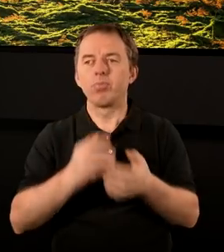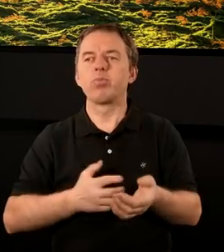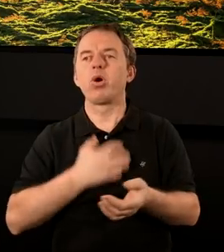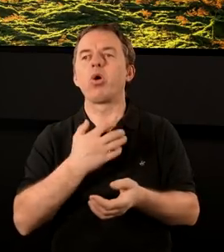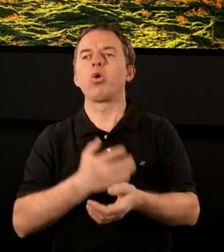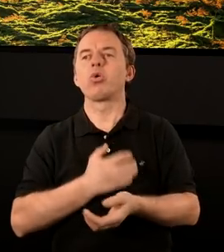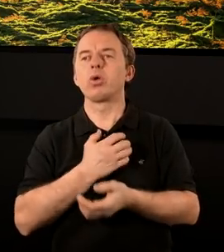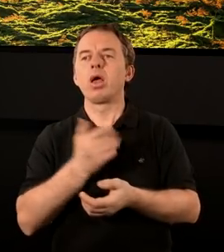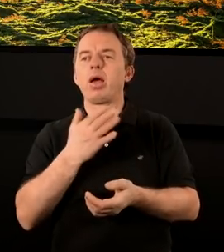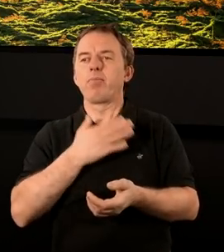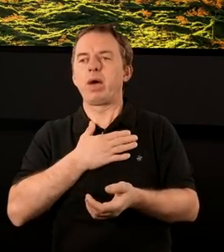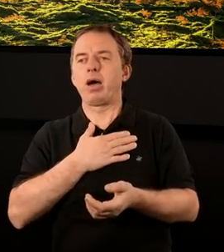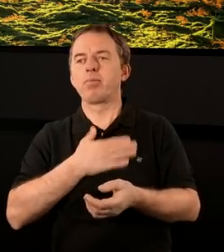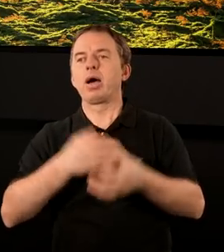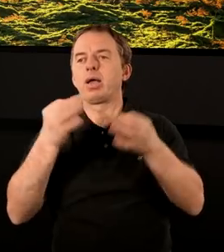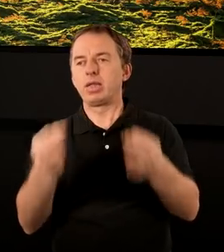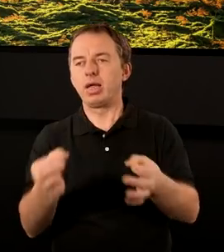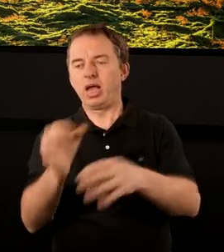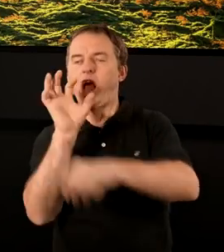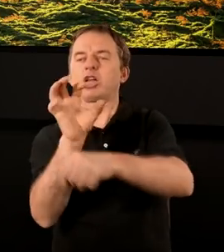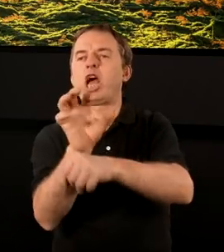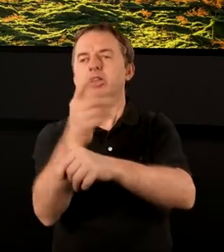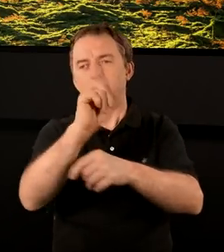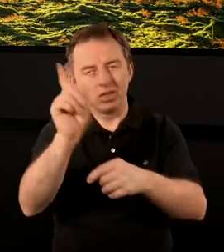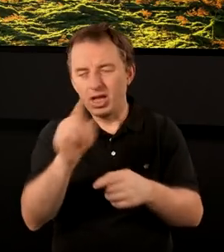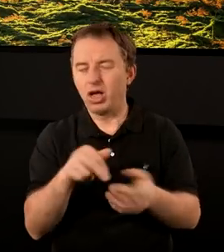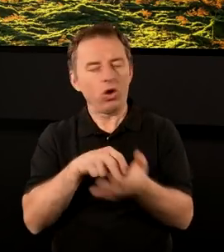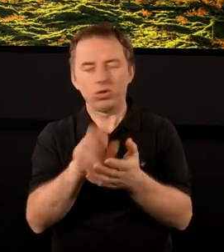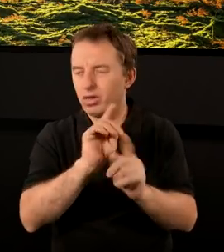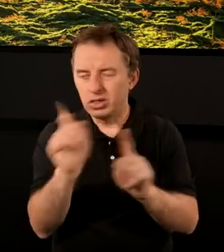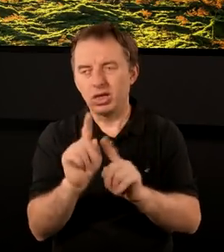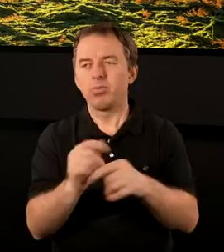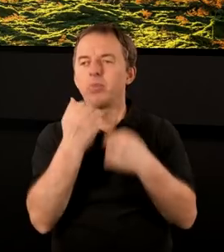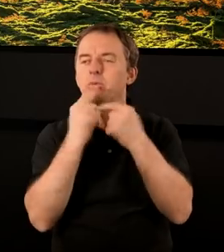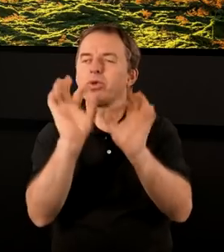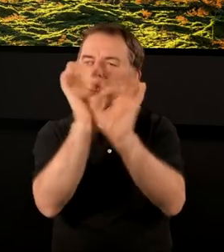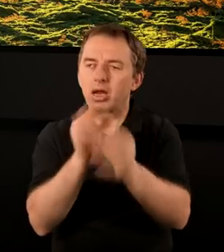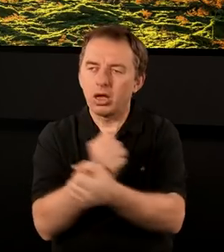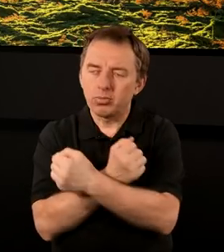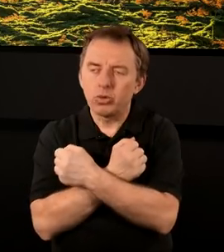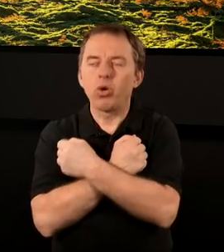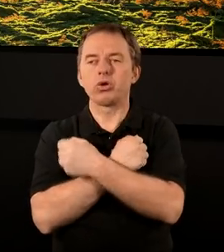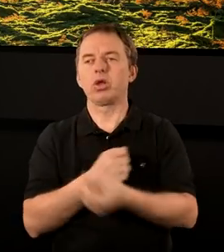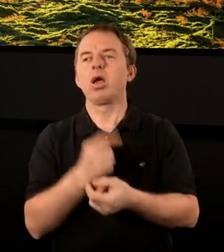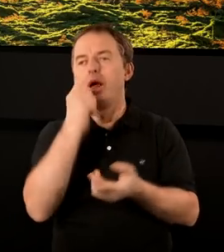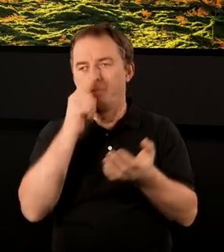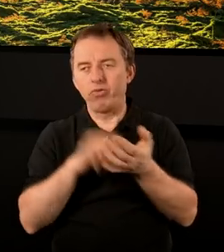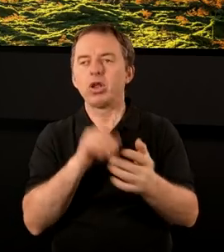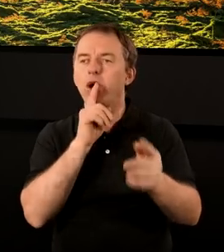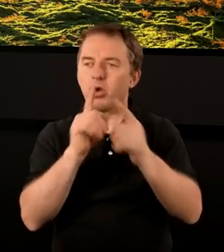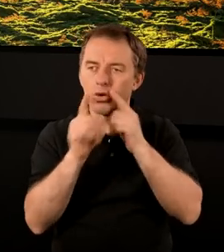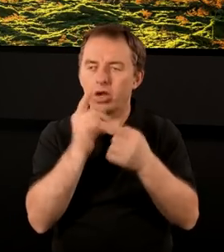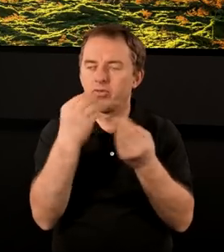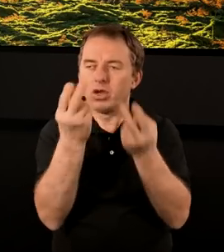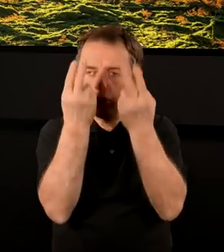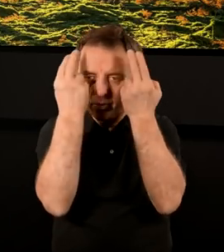z takim poczuciem, że mamy teraz ich zganić, bo nie o to chodzi. Myślę, że możemy o tym rozmawiać, powinniśmy